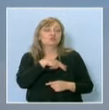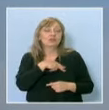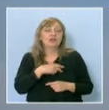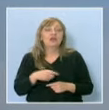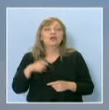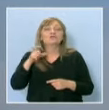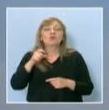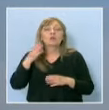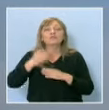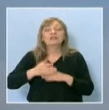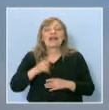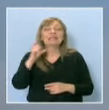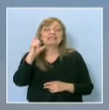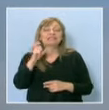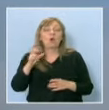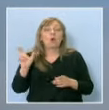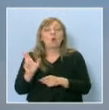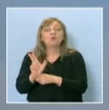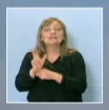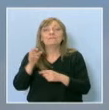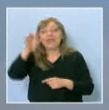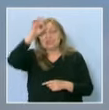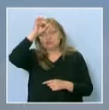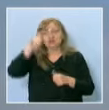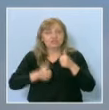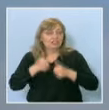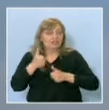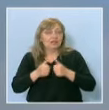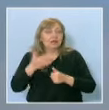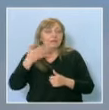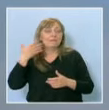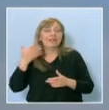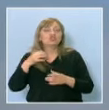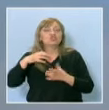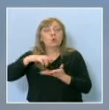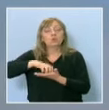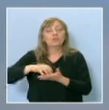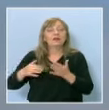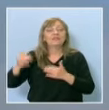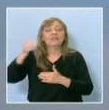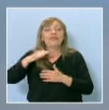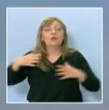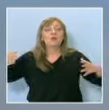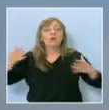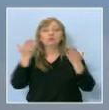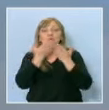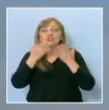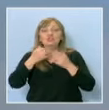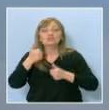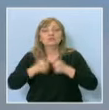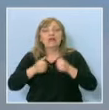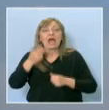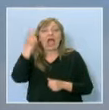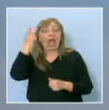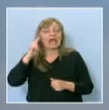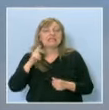В Солум в края на септември 18 ученици ще се състезават в младшата група на най-голямото училищно състезание по английски язик в